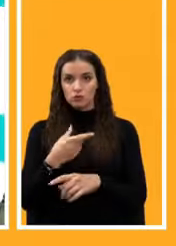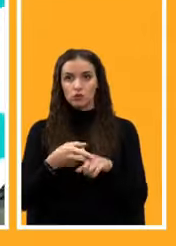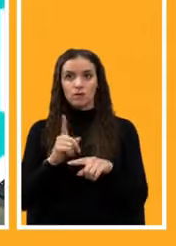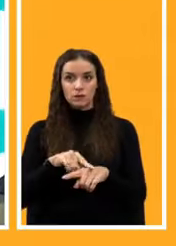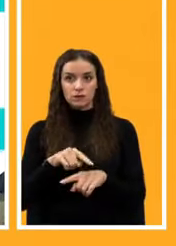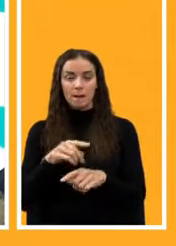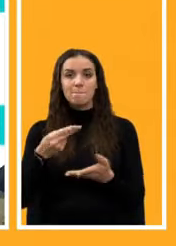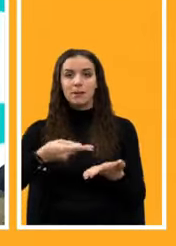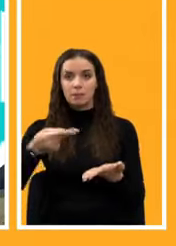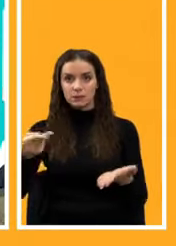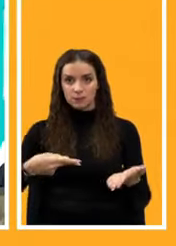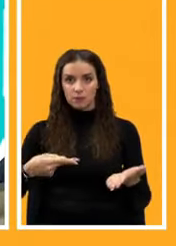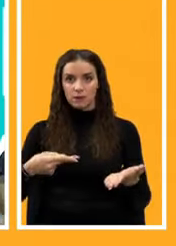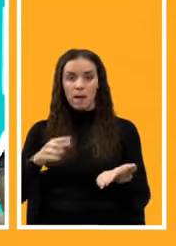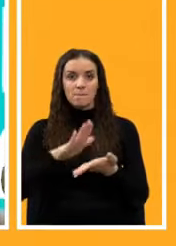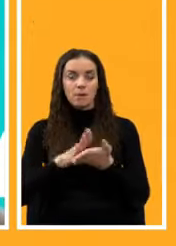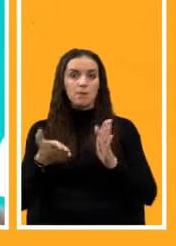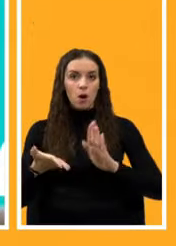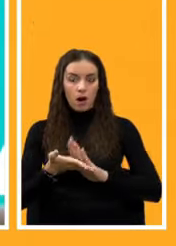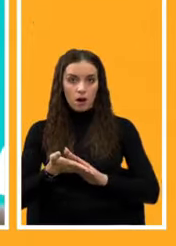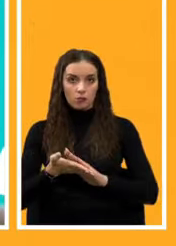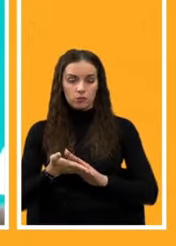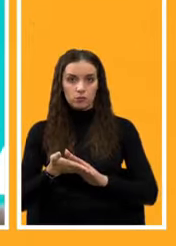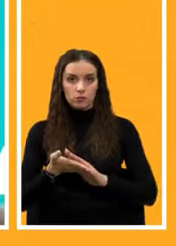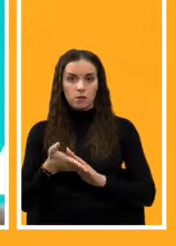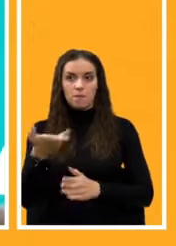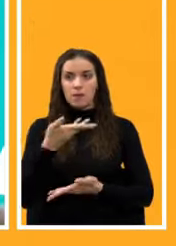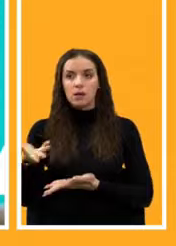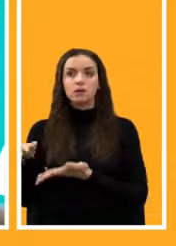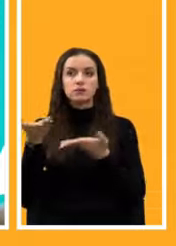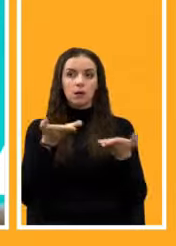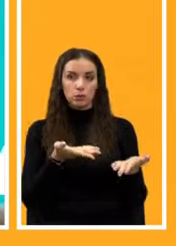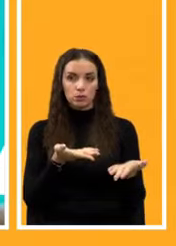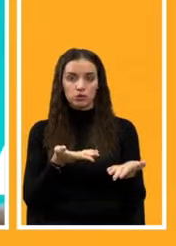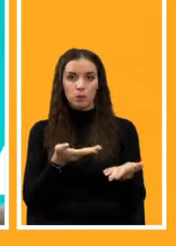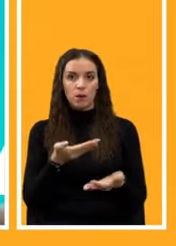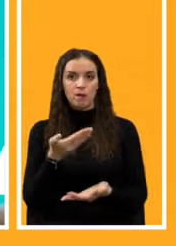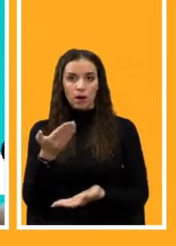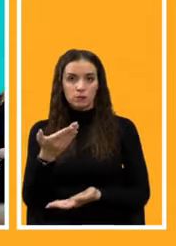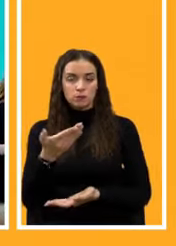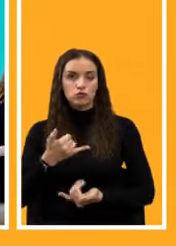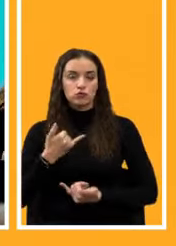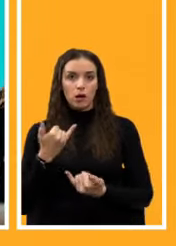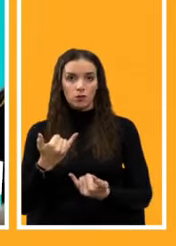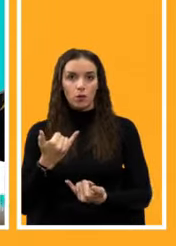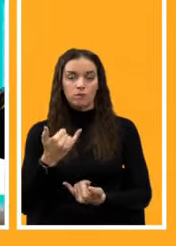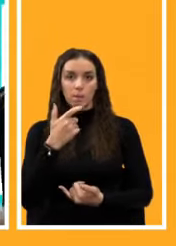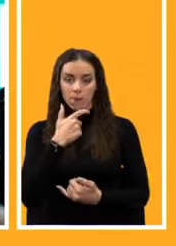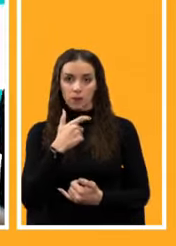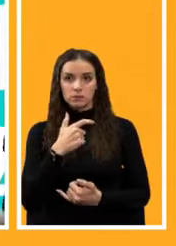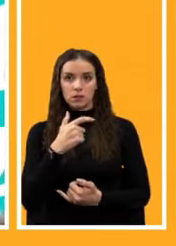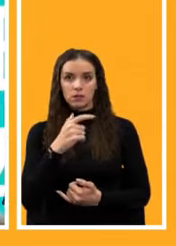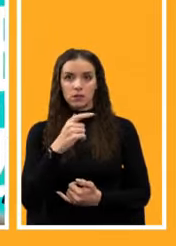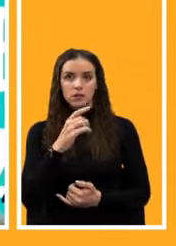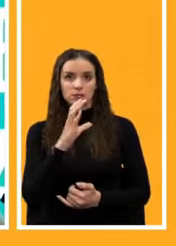підписання меморандуму. Ми запрошуємо вас, шановний пане Сатірополос,